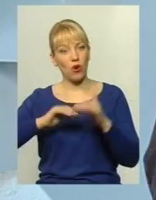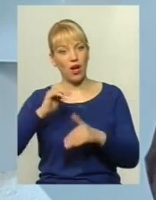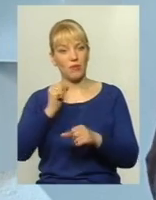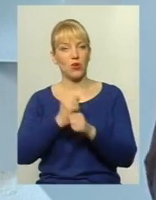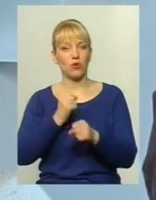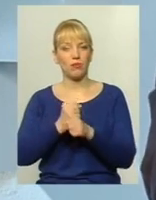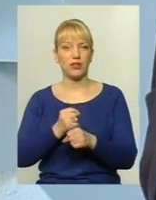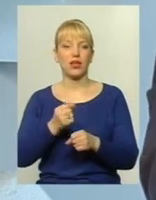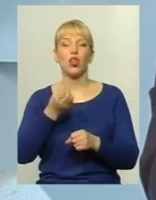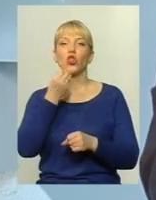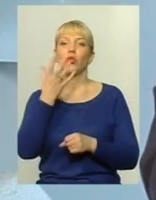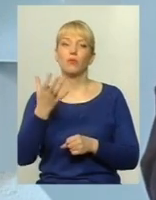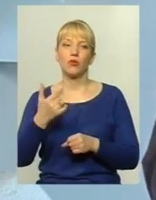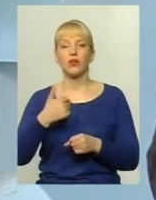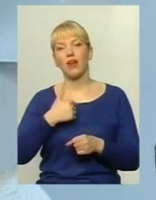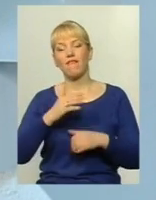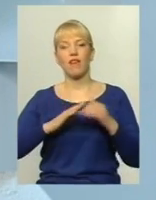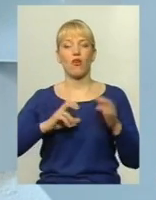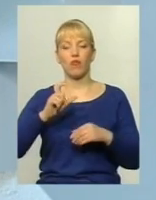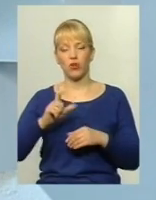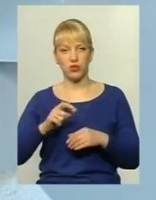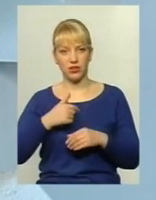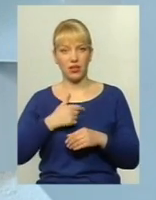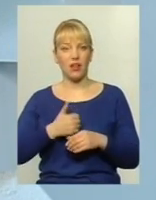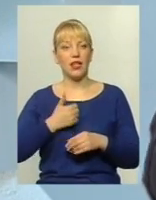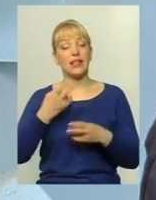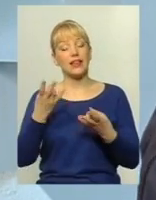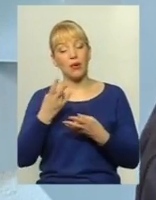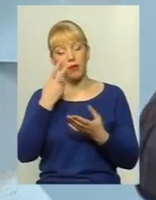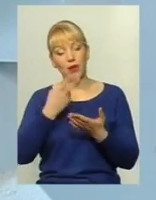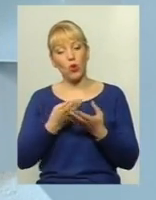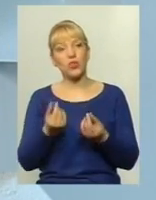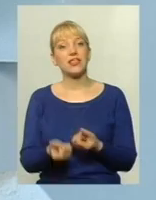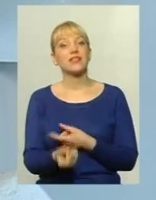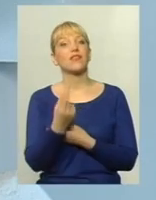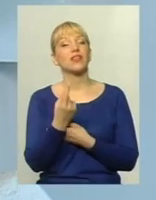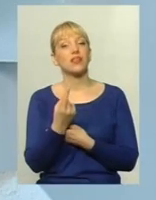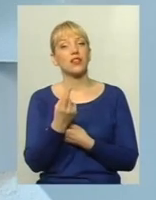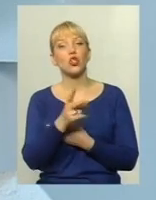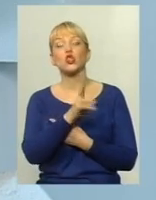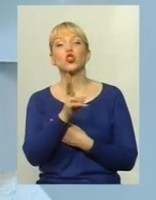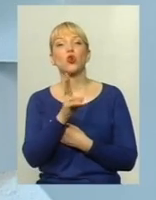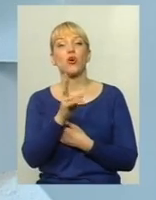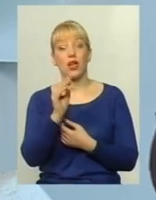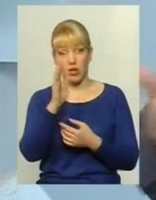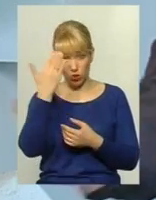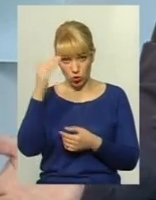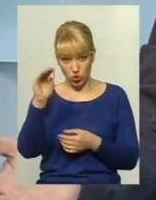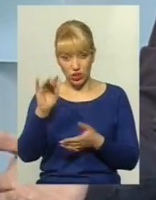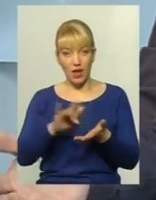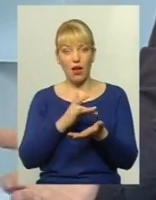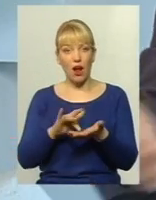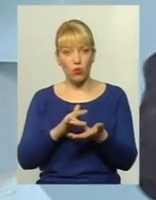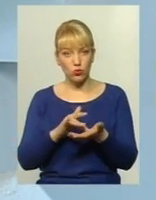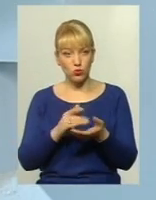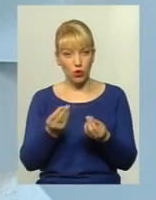добро. Показати собі, я дуже фахова людина. Потрібно передбачити кошти. Звідки? З кого? Якщо за чийсь рахунок, то треба, я